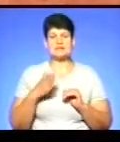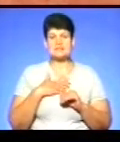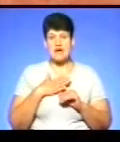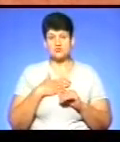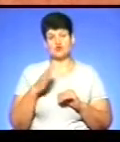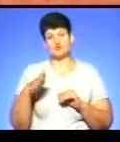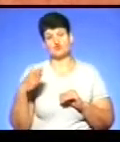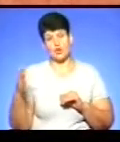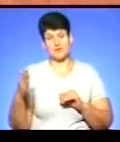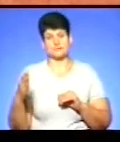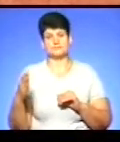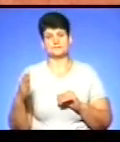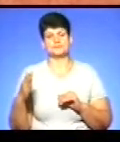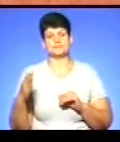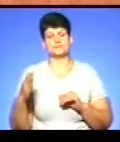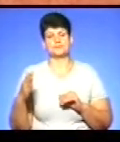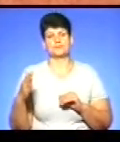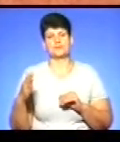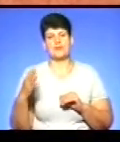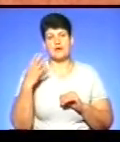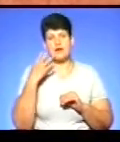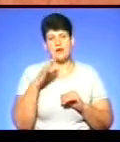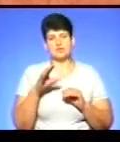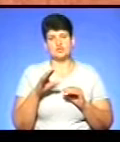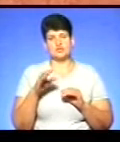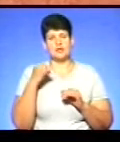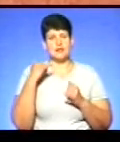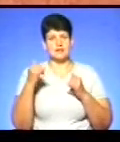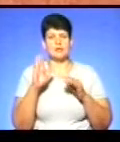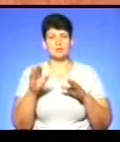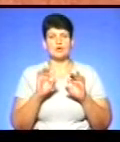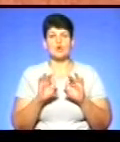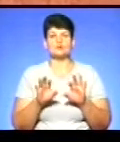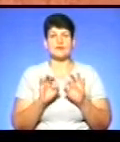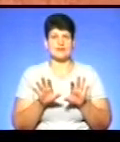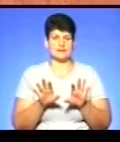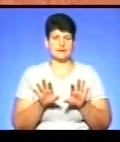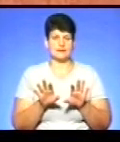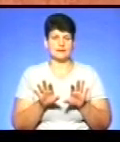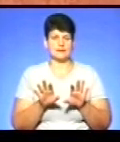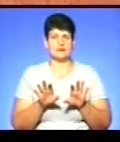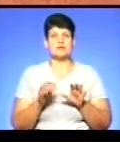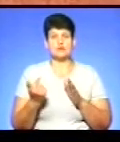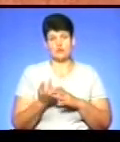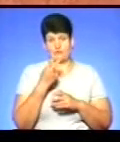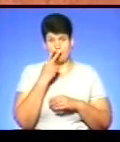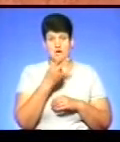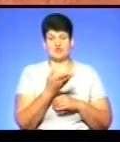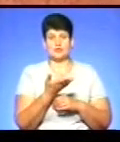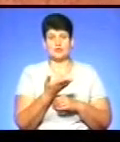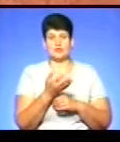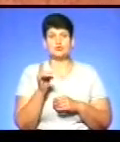сторони гарячої лінії це буде роз'яснення. І, знову таки, ви бачите, що